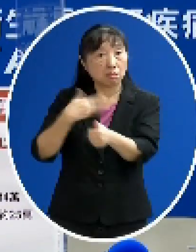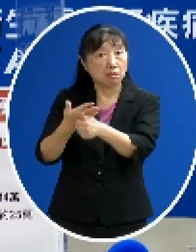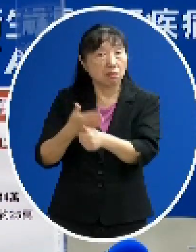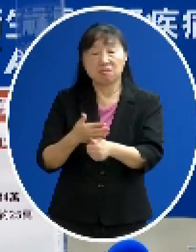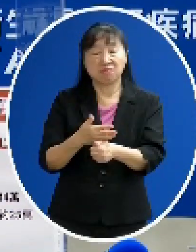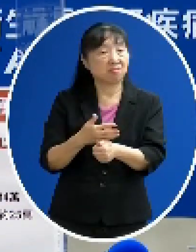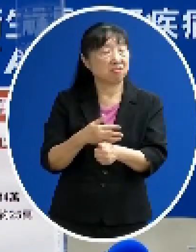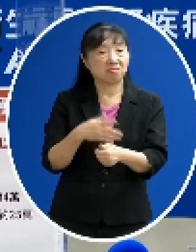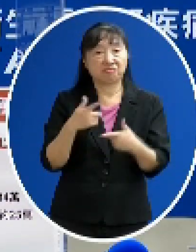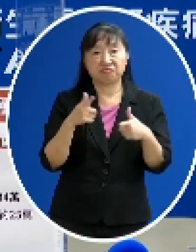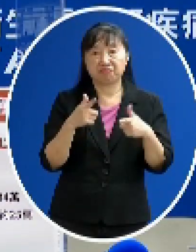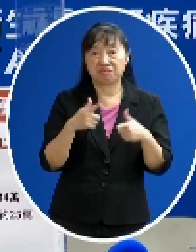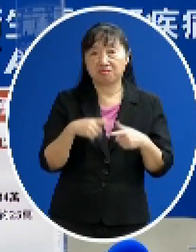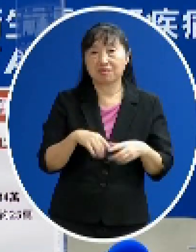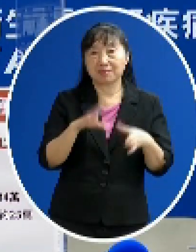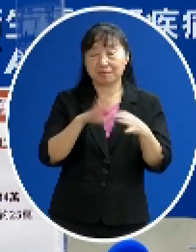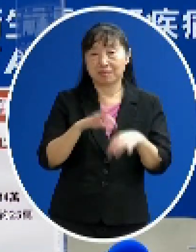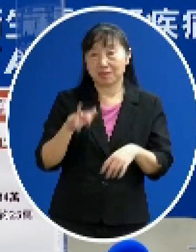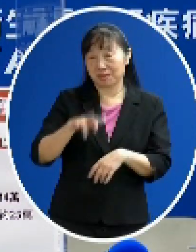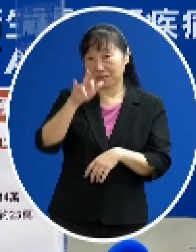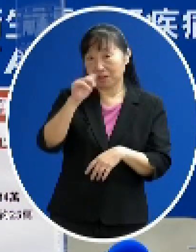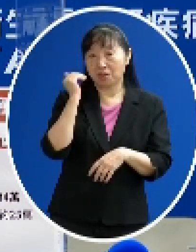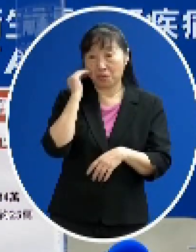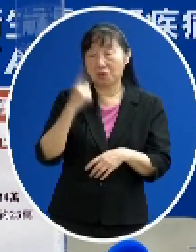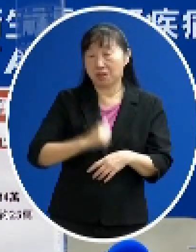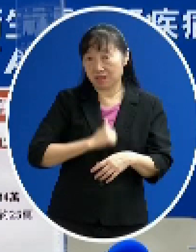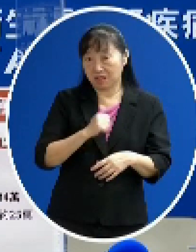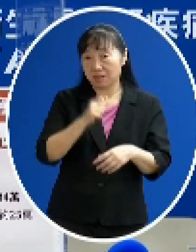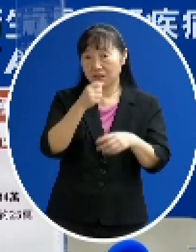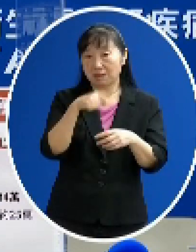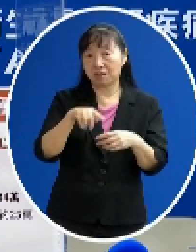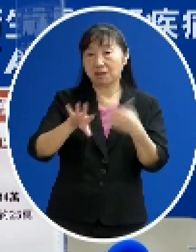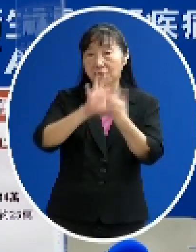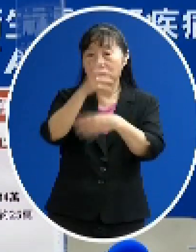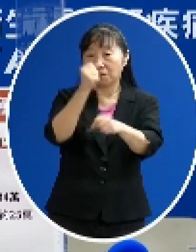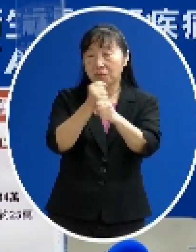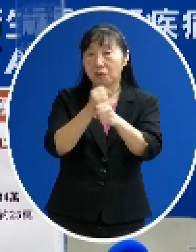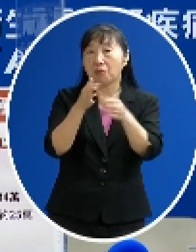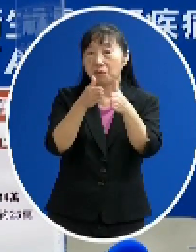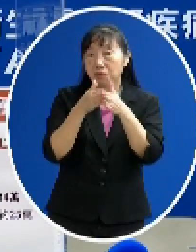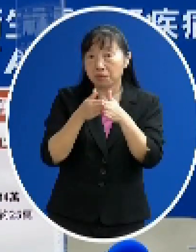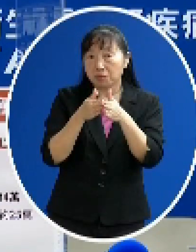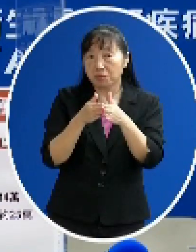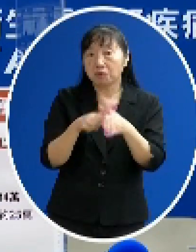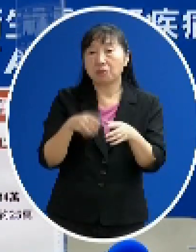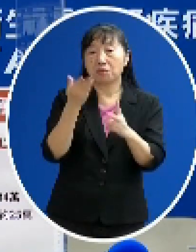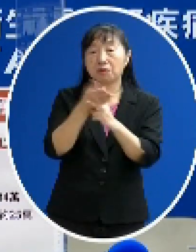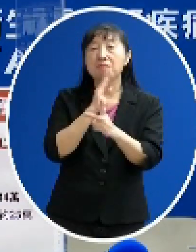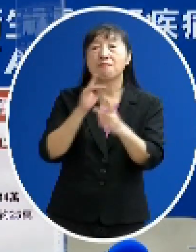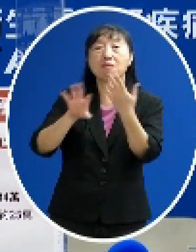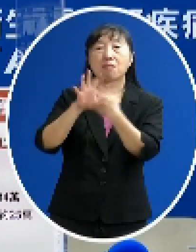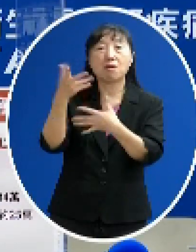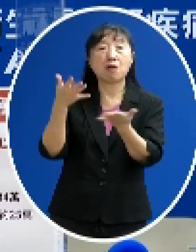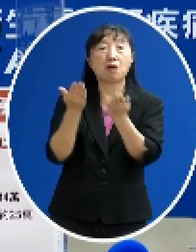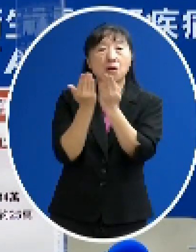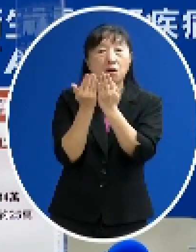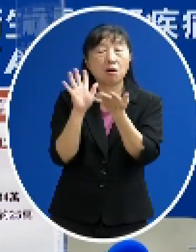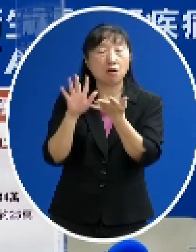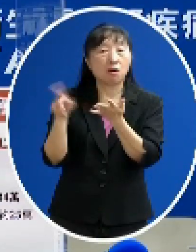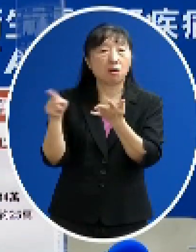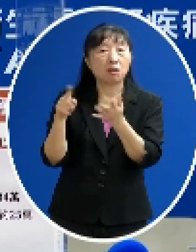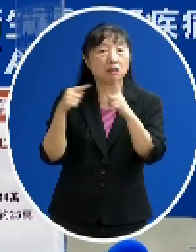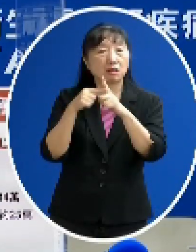國人我會認為有一段時間他如果有確實工作上的必要 確實有他讀書就學很多人生的必要事情